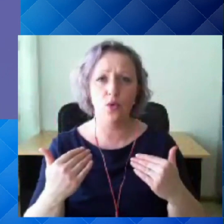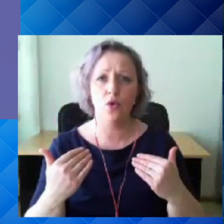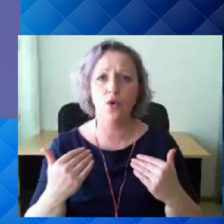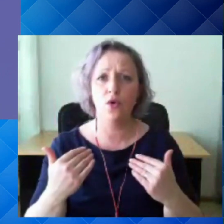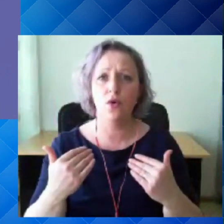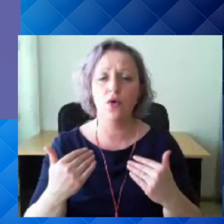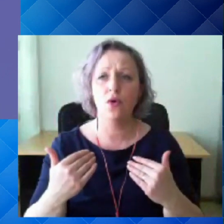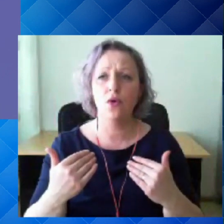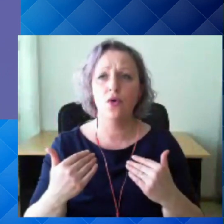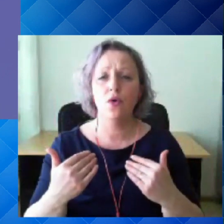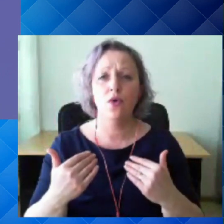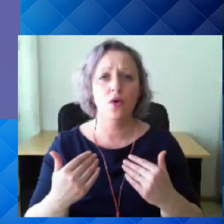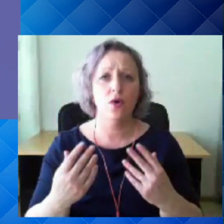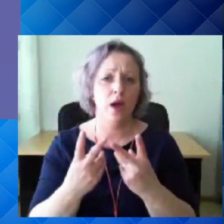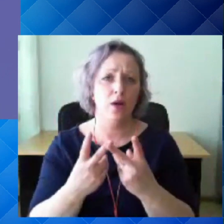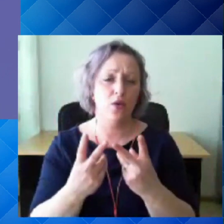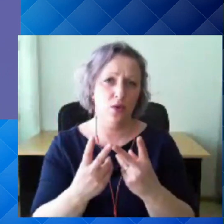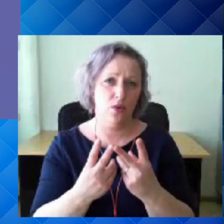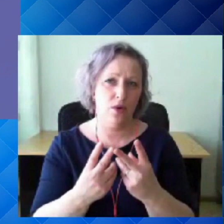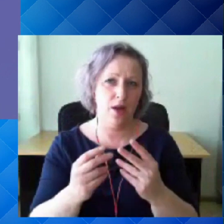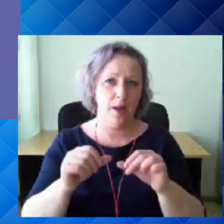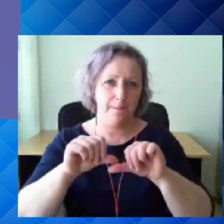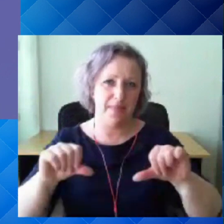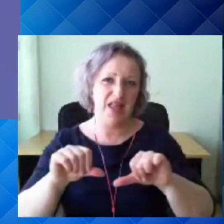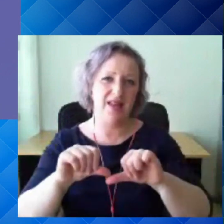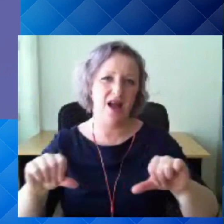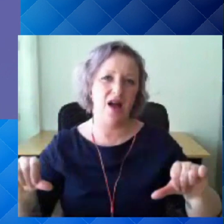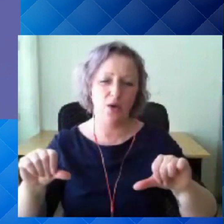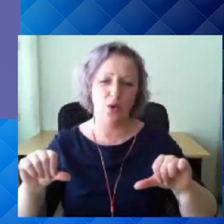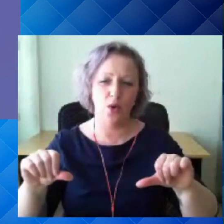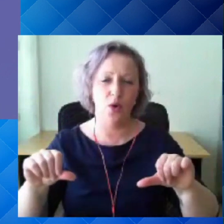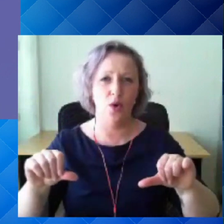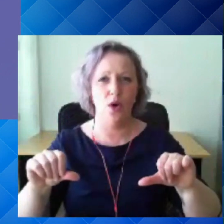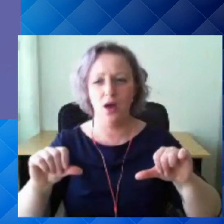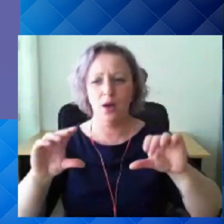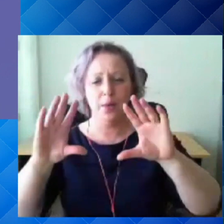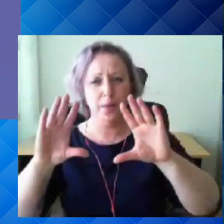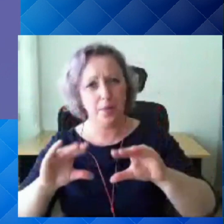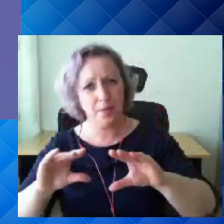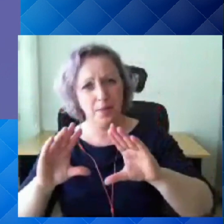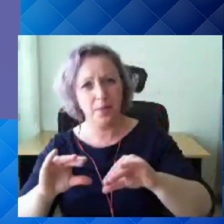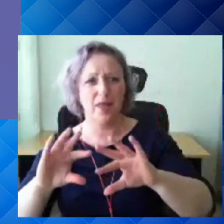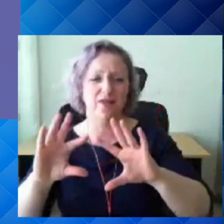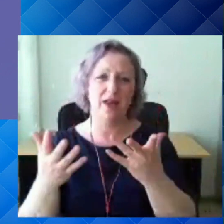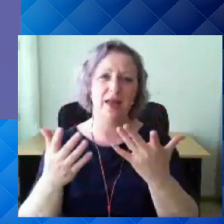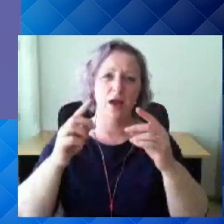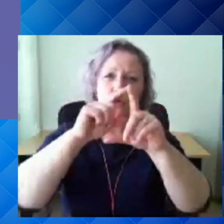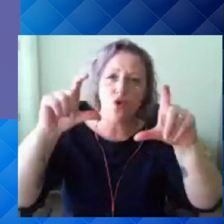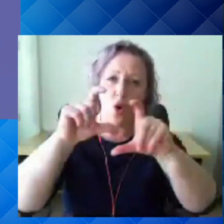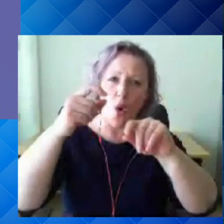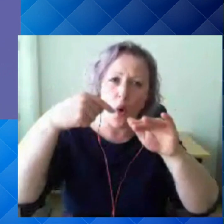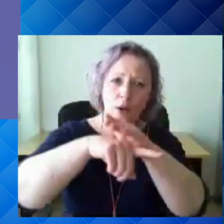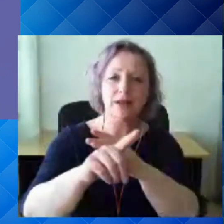lasevad ohjadest lahti, inimesed teevad seda mida ainult koolides, aga ka tama inimestel kasutavad